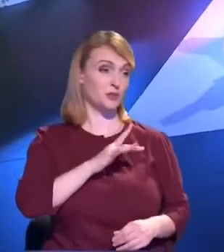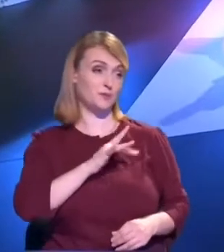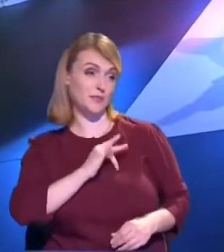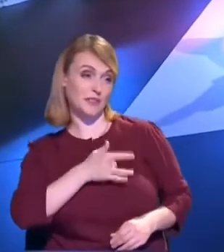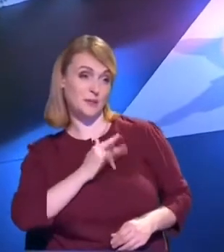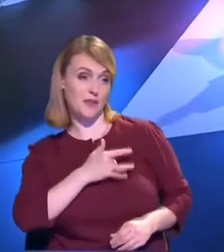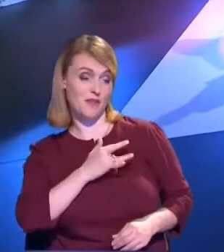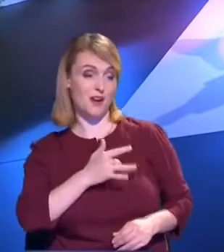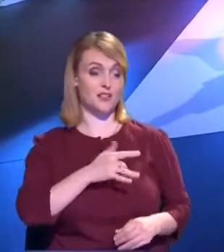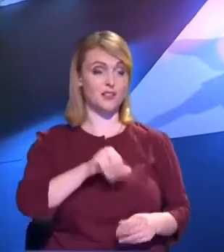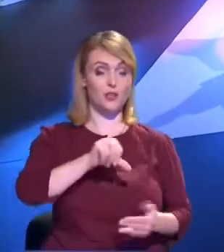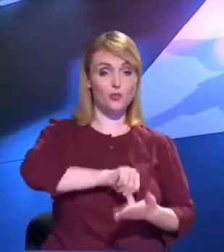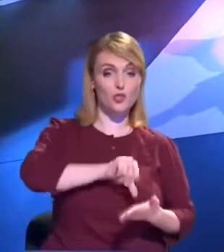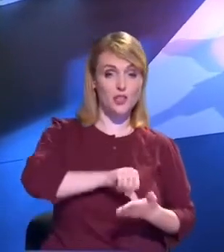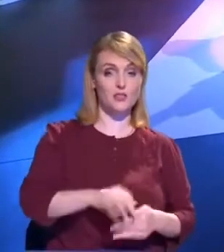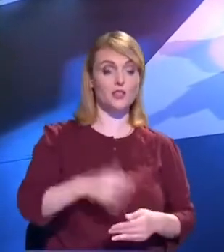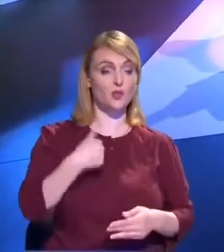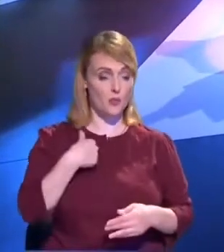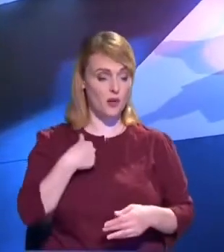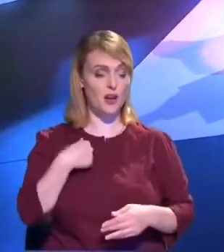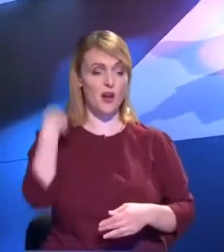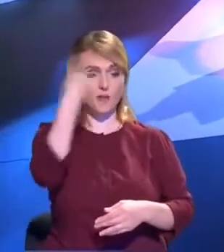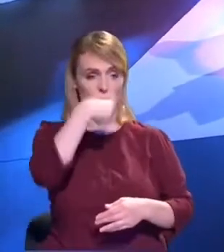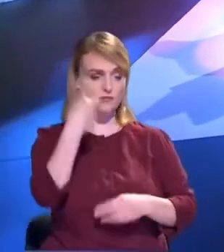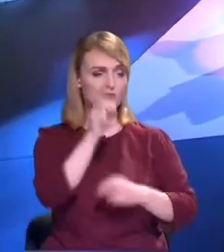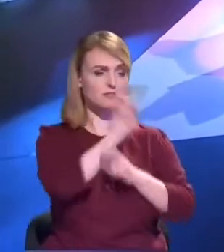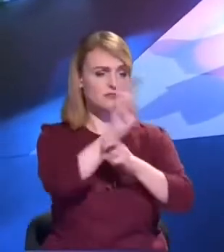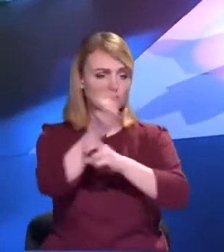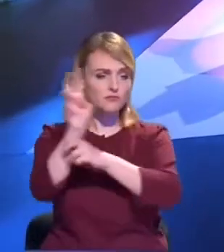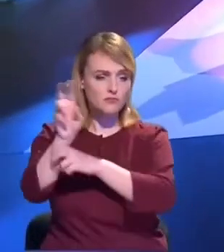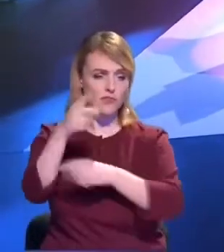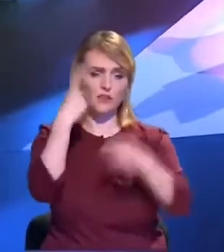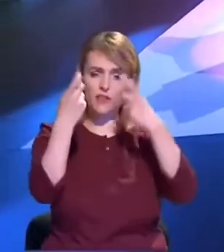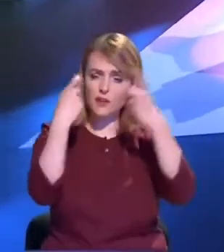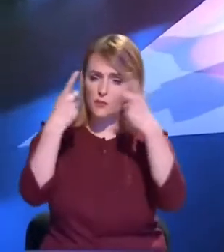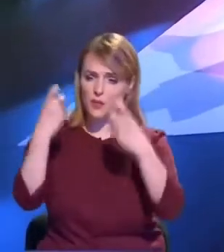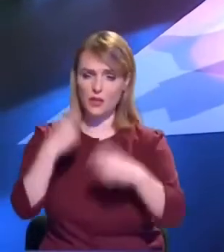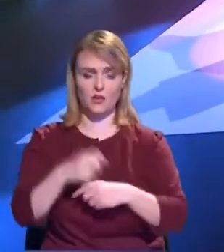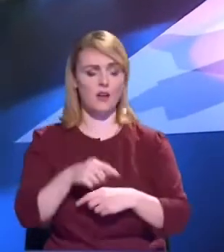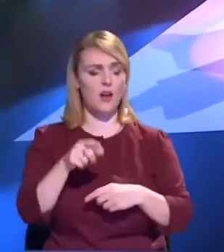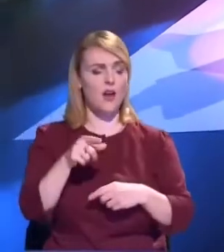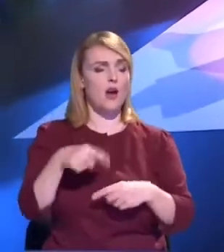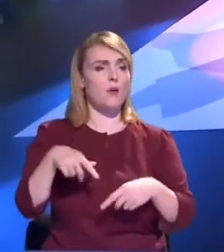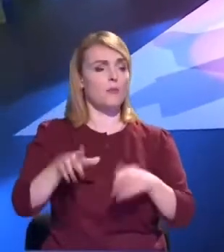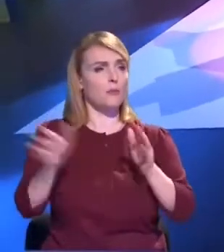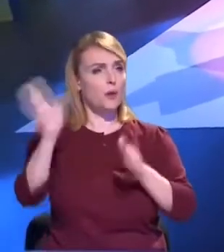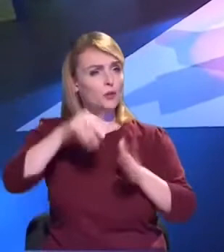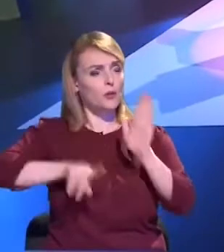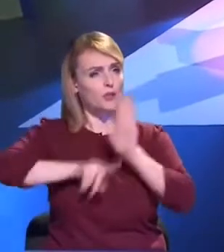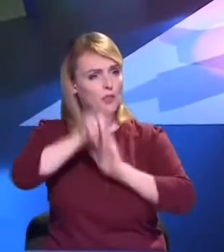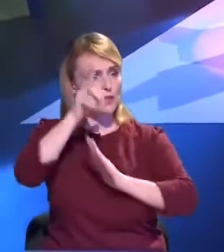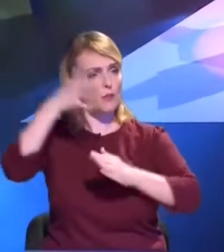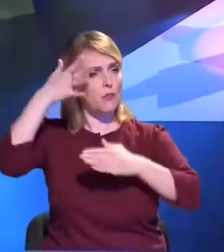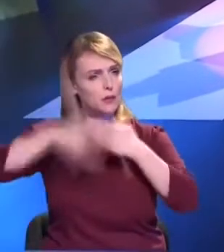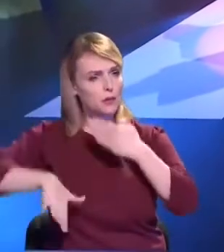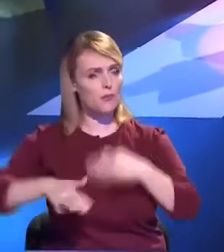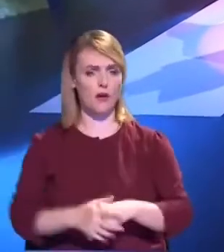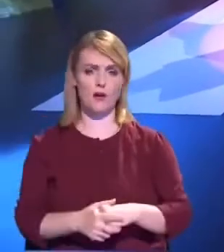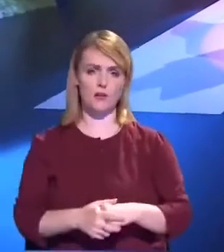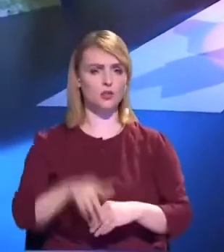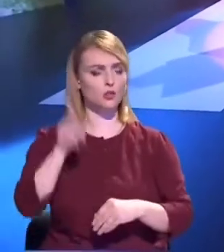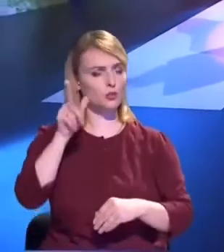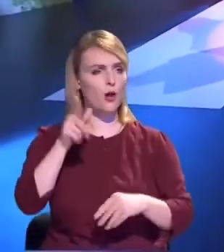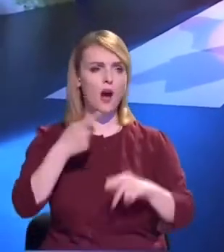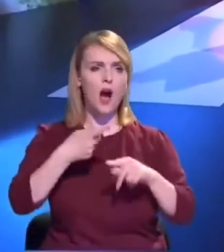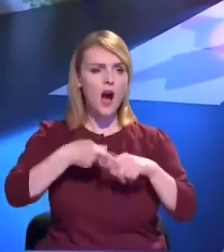mergem în teritoriu, informăm, astfel ei ajung să înțeleagă acel impact pe care o să arăbă pe termen